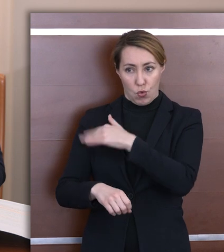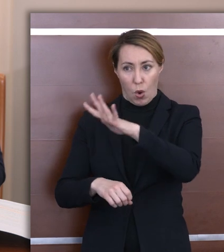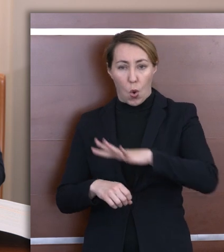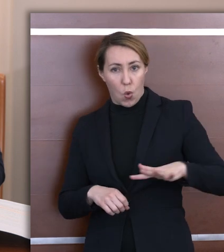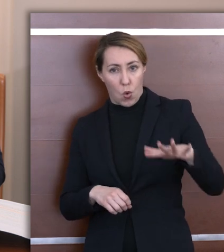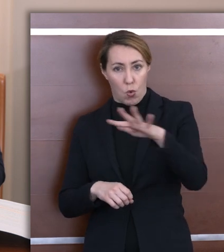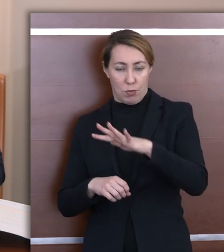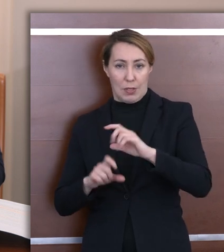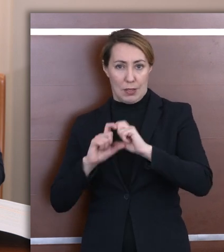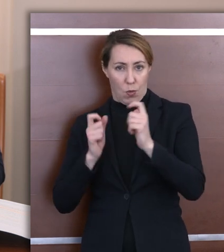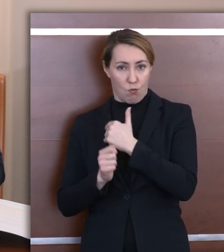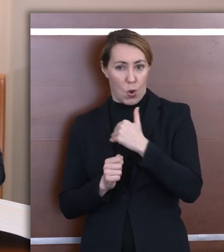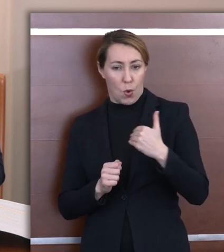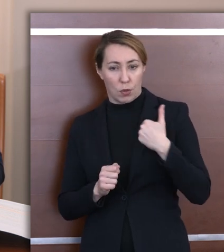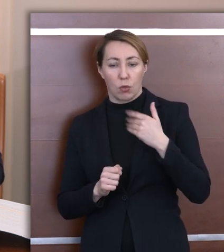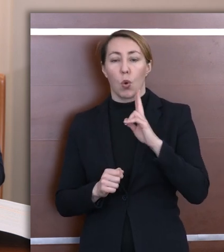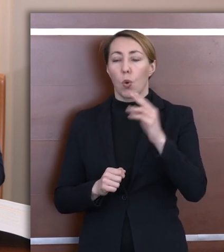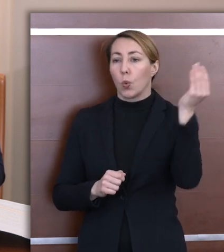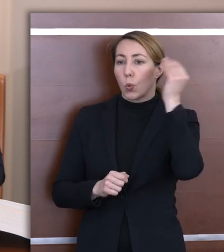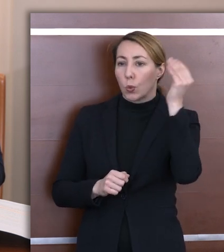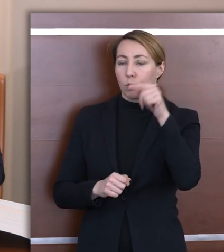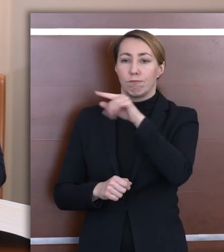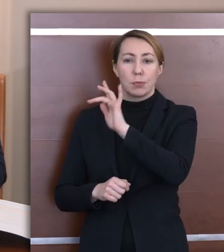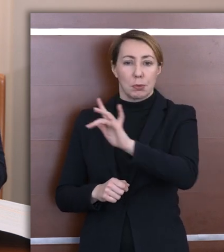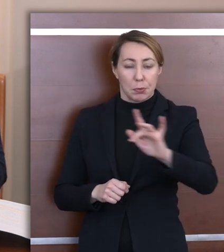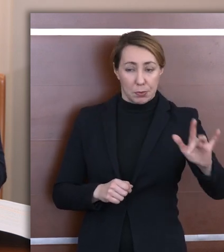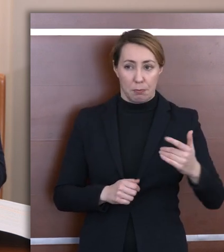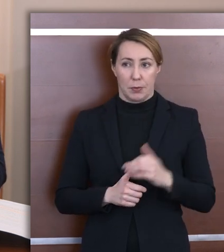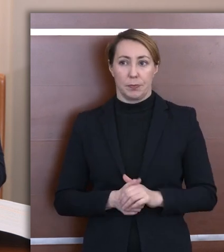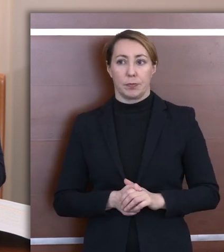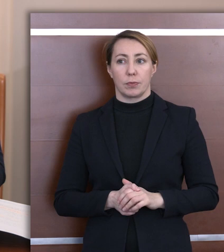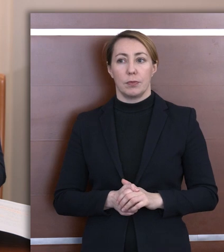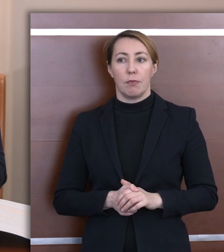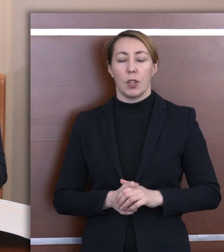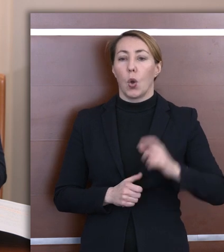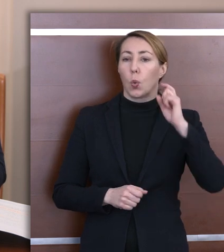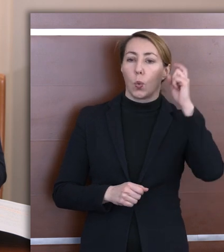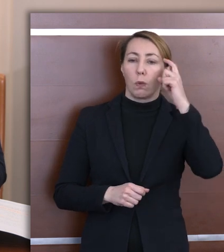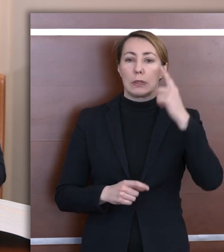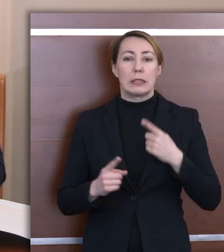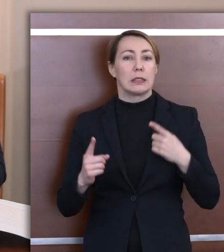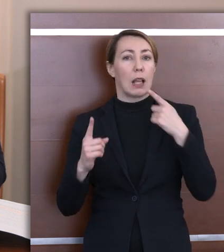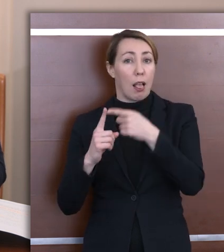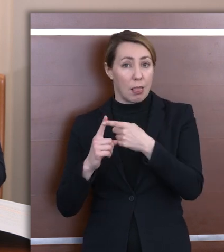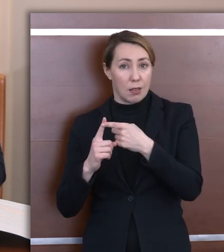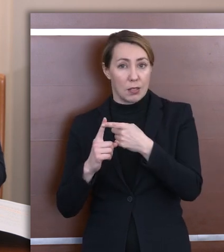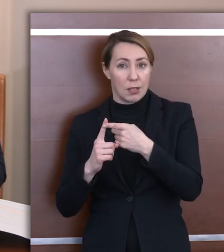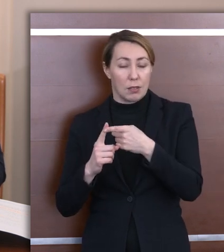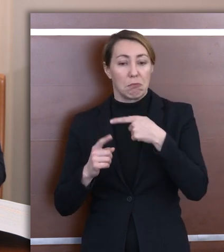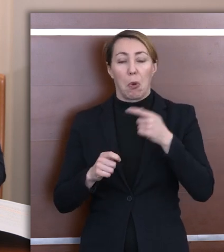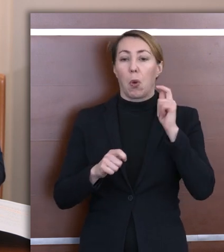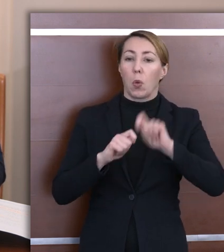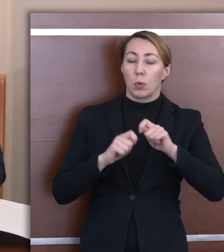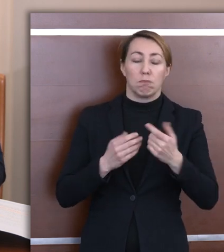kraju, w których uczyli się uczniowie z niepełnosprawnością słuchu. Za główny cel, podejmując zadanie